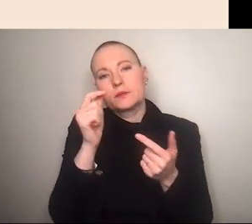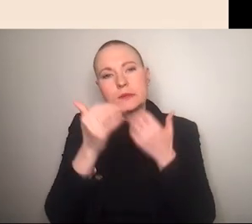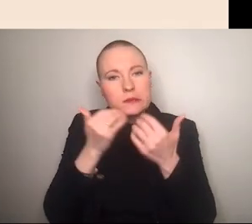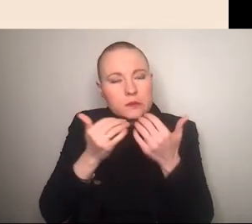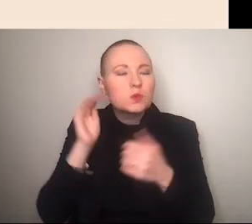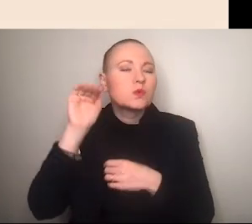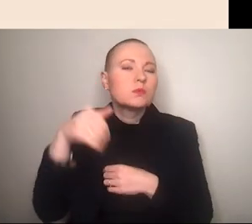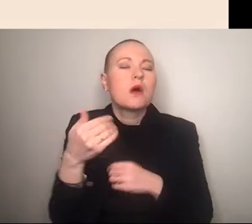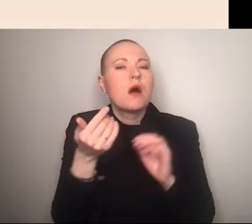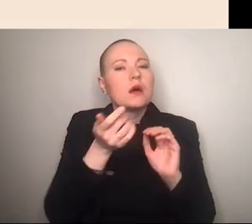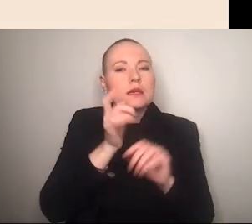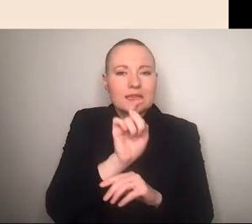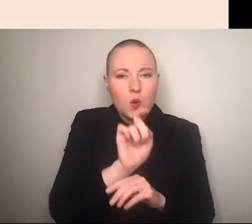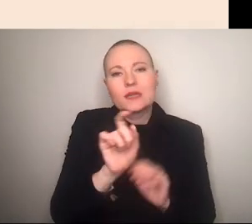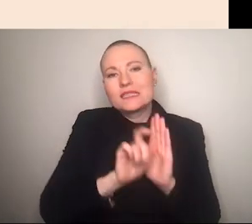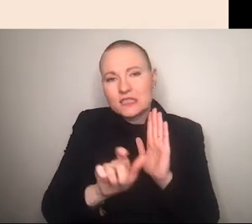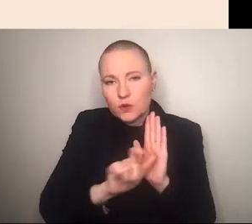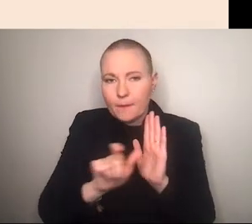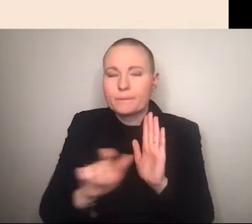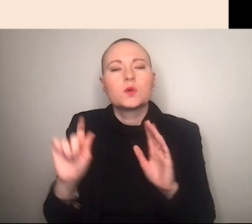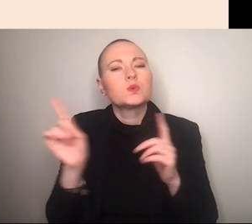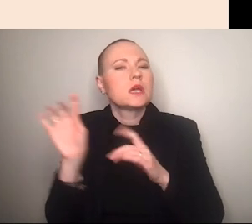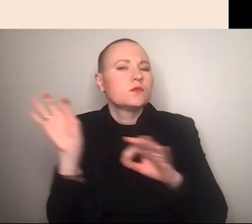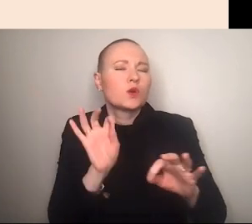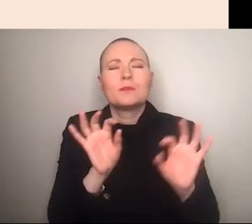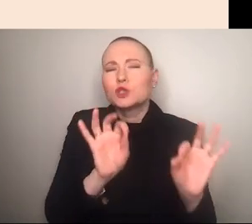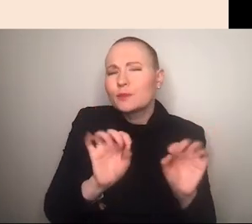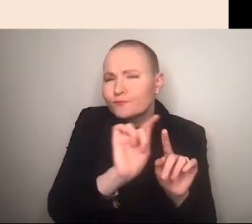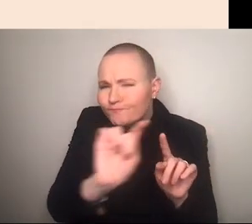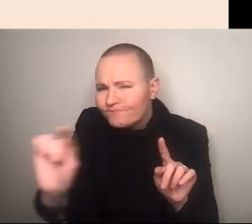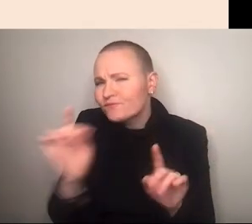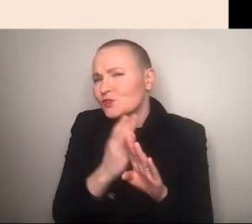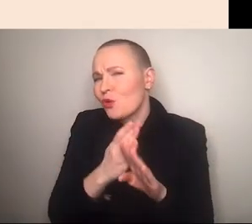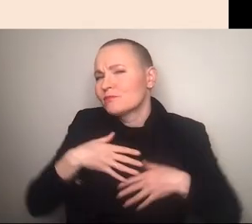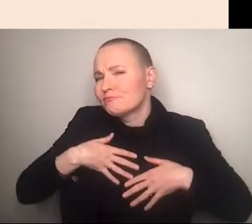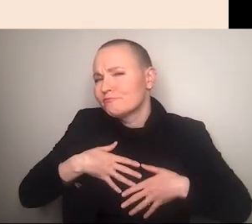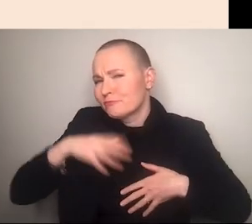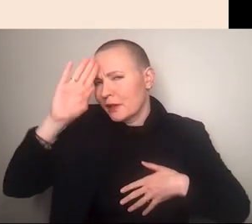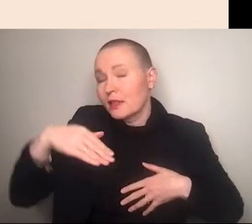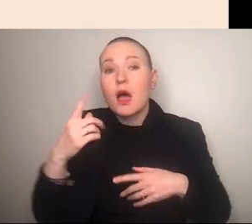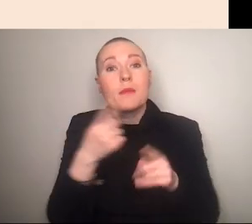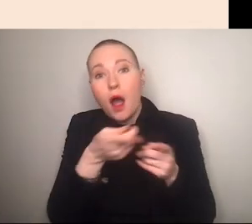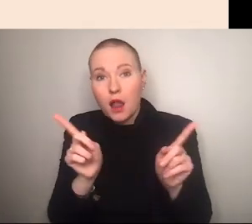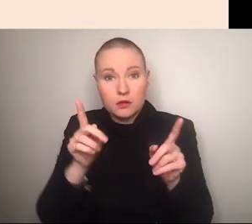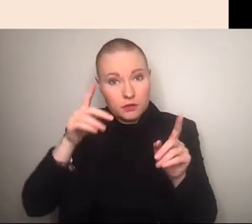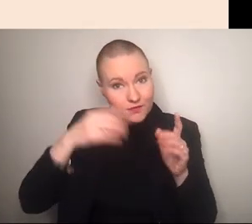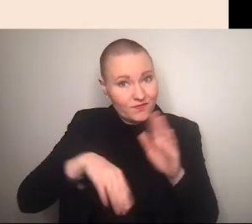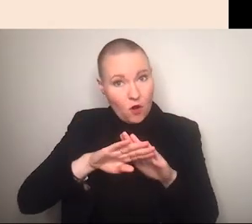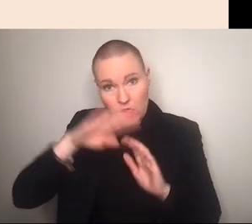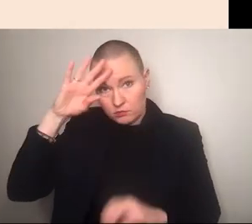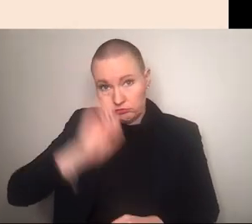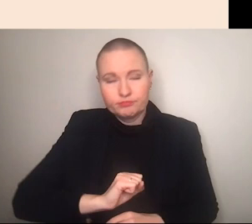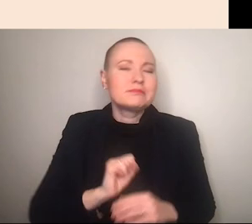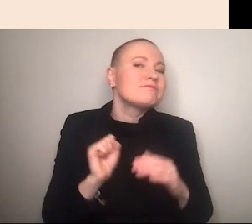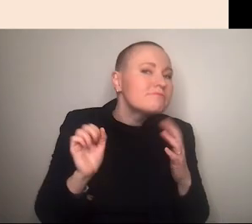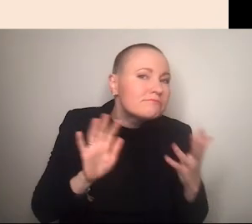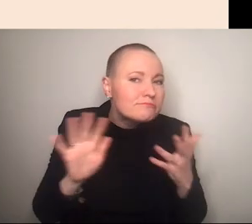plattformen instagram und tik tok sagen auch wenn einige bestimmt mit den plattformen gut vertraut sind aber damit wir einfach alle auf dem selben stand sind